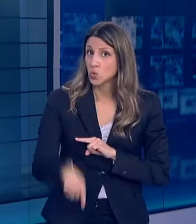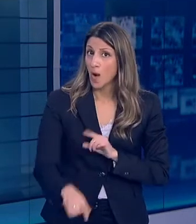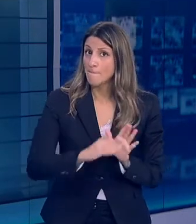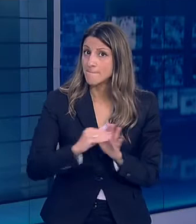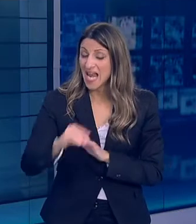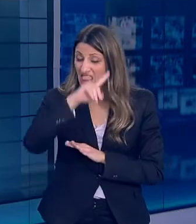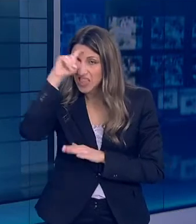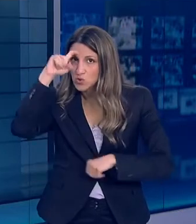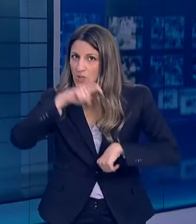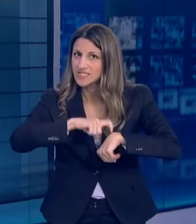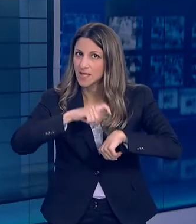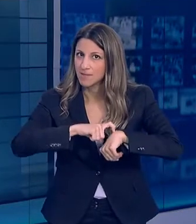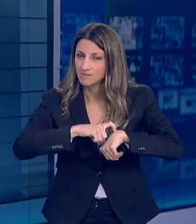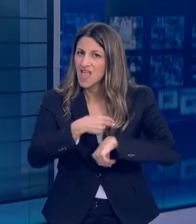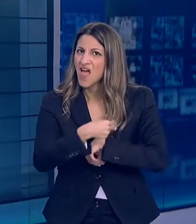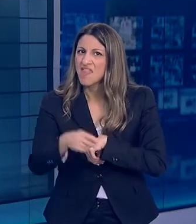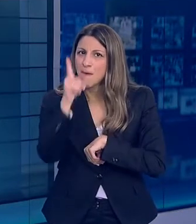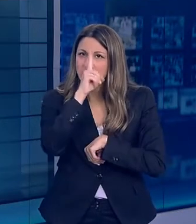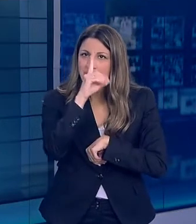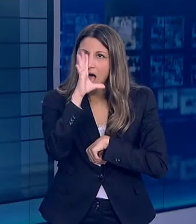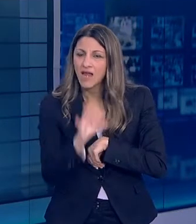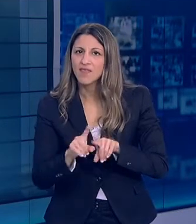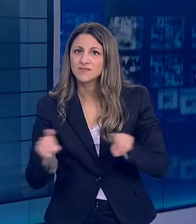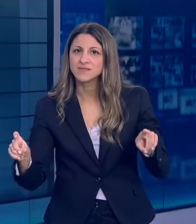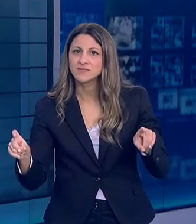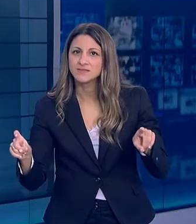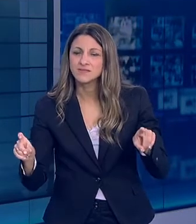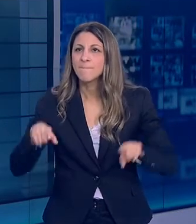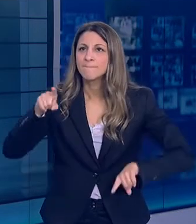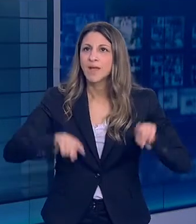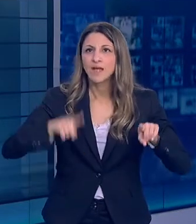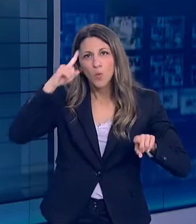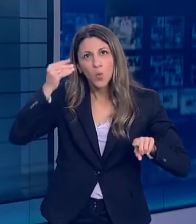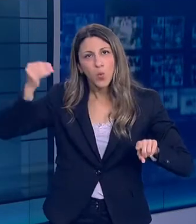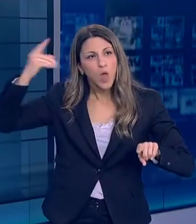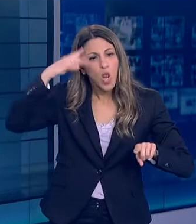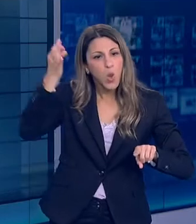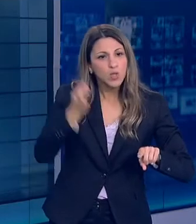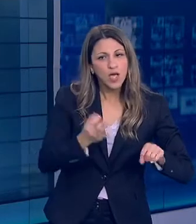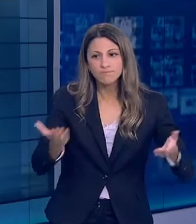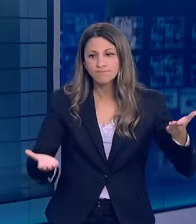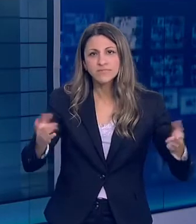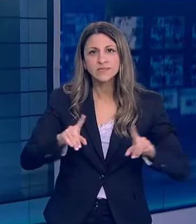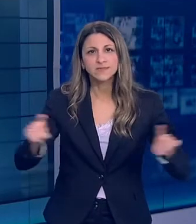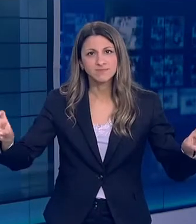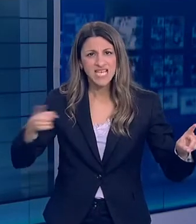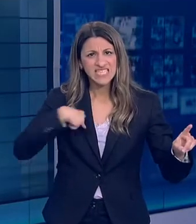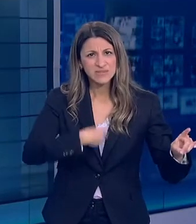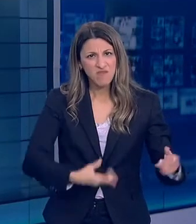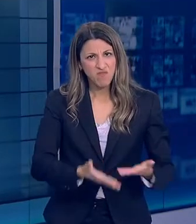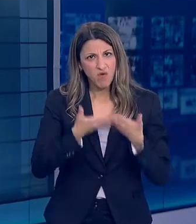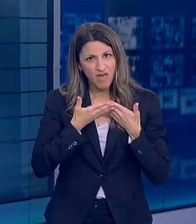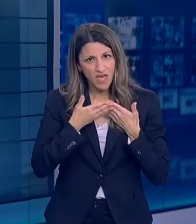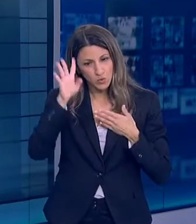για να αναπαραχθεί το ψέμα ως αλήθεια το παρανοϊκό να παρουσιαστεί ως λογικό Τέτοιες συμπεριφορές δεν βοήθησαν ούτε